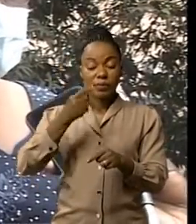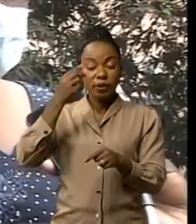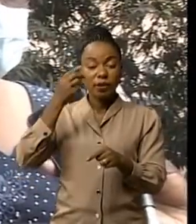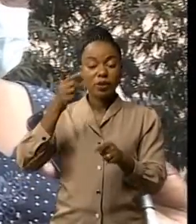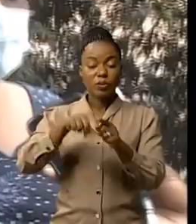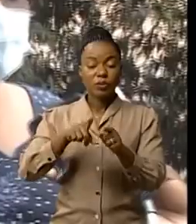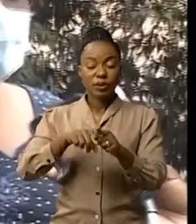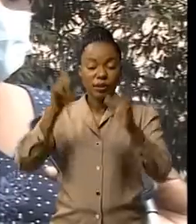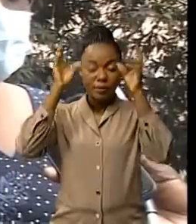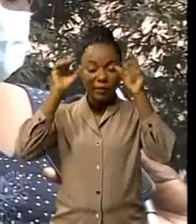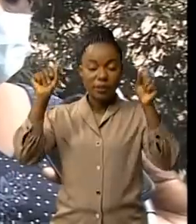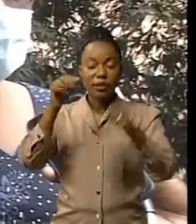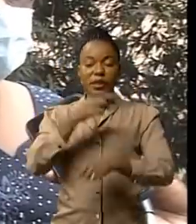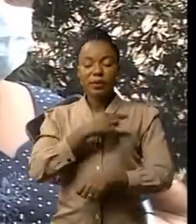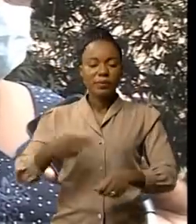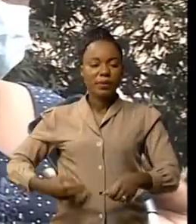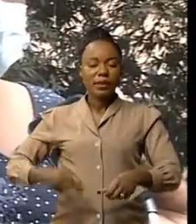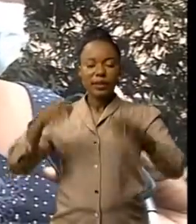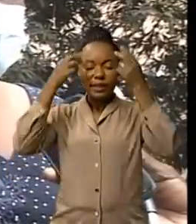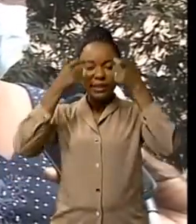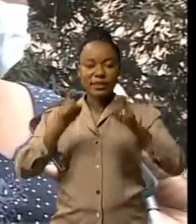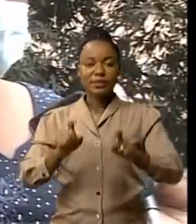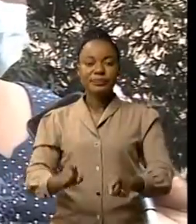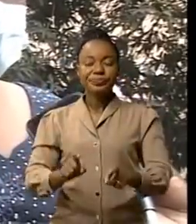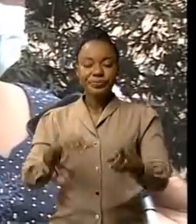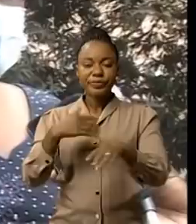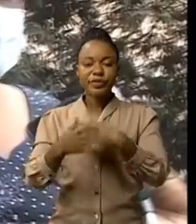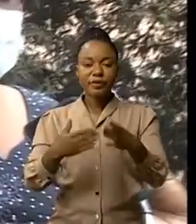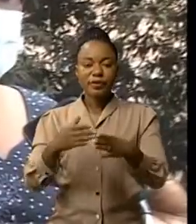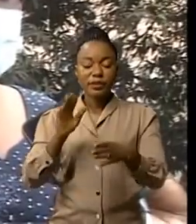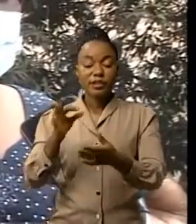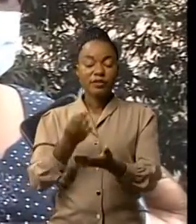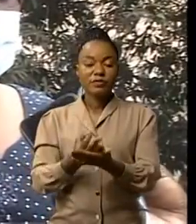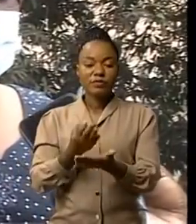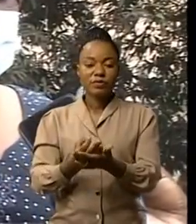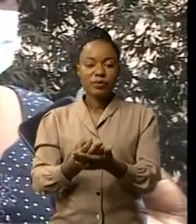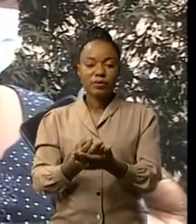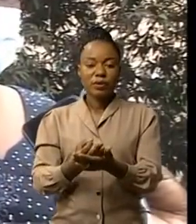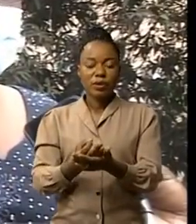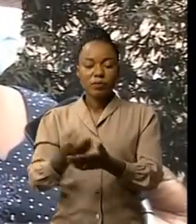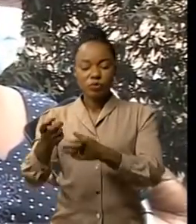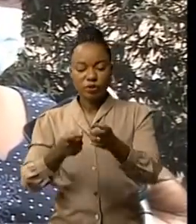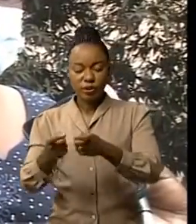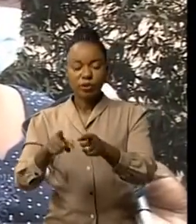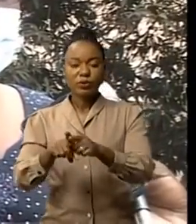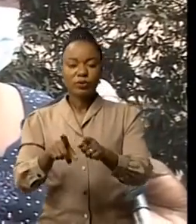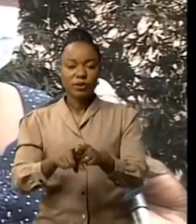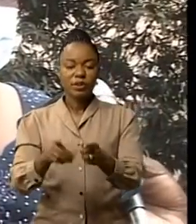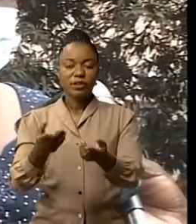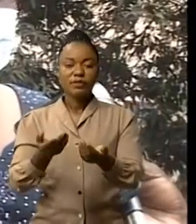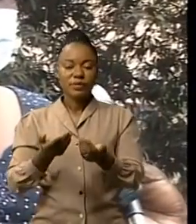République a décidé de faire de ce fonds une orbite autour duquel il veut